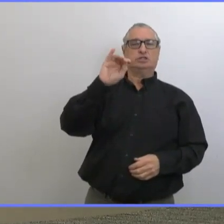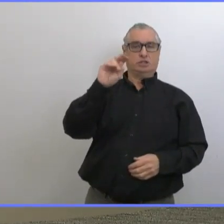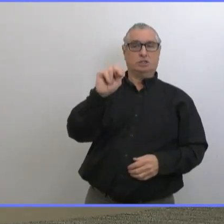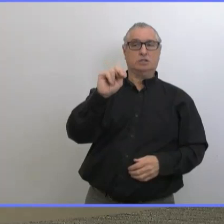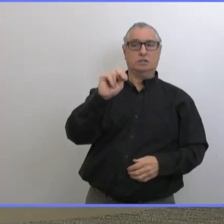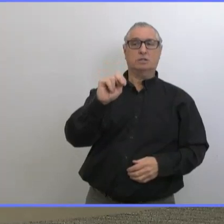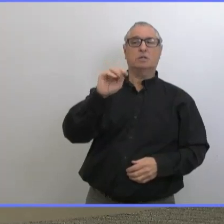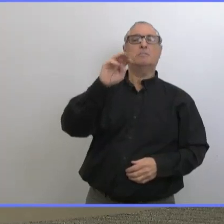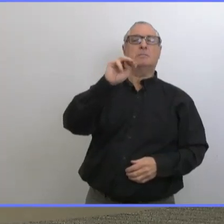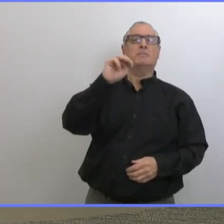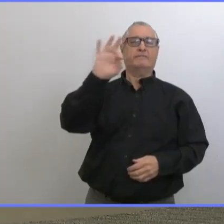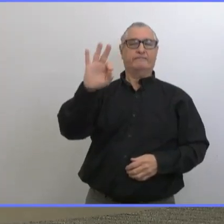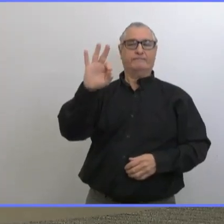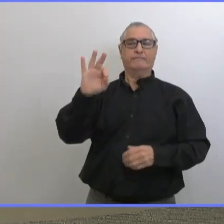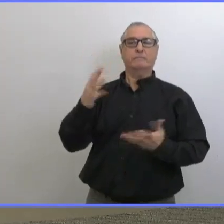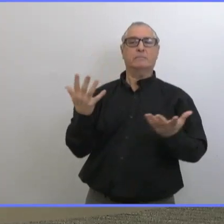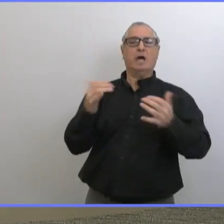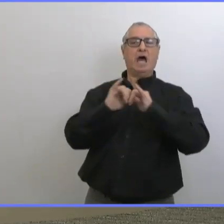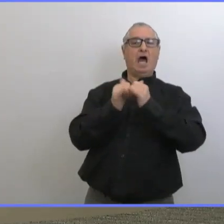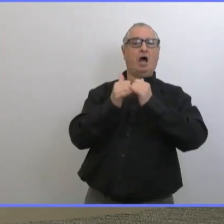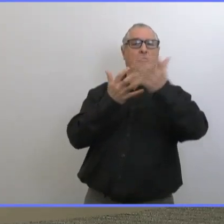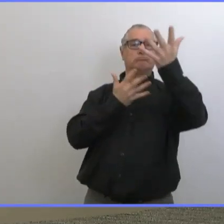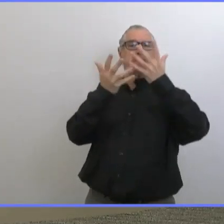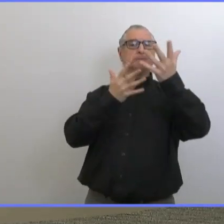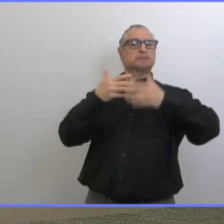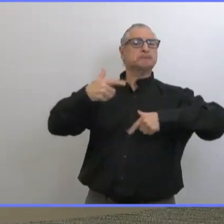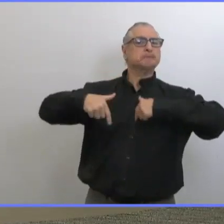au niveau de la collecte des données,